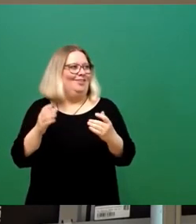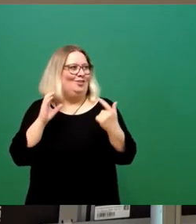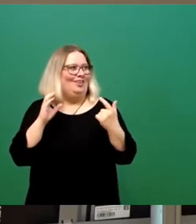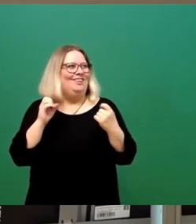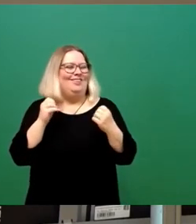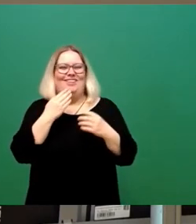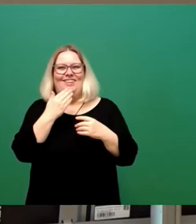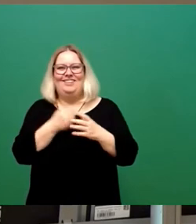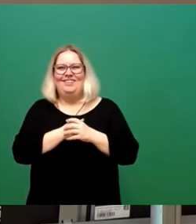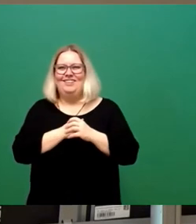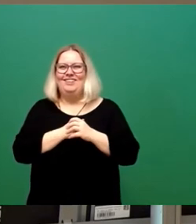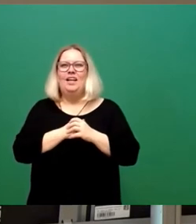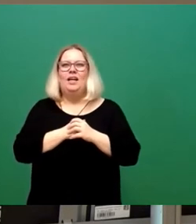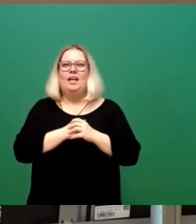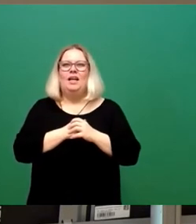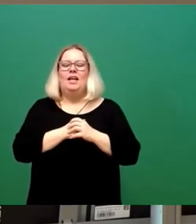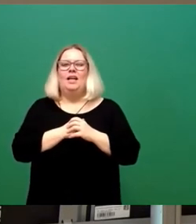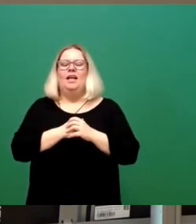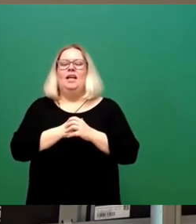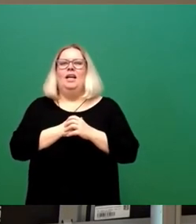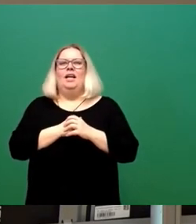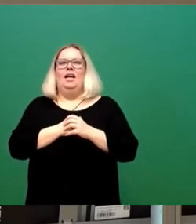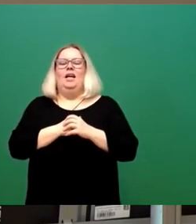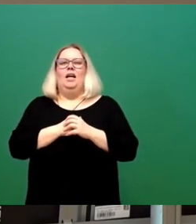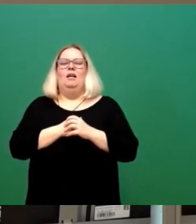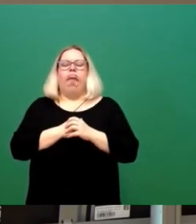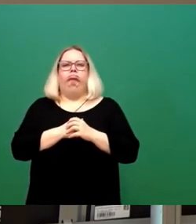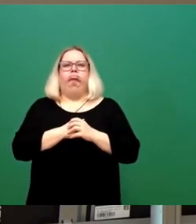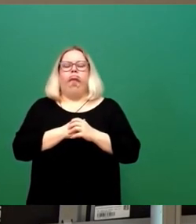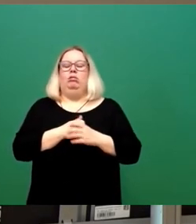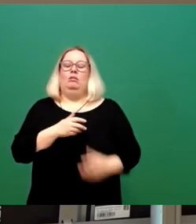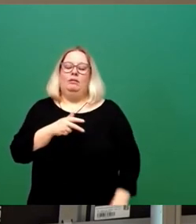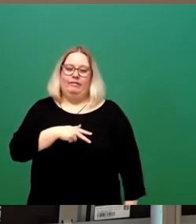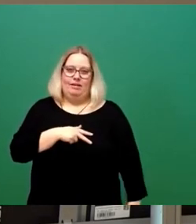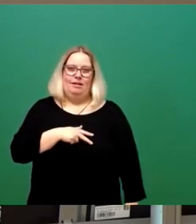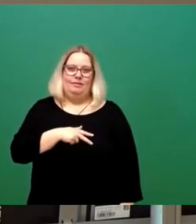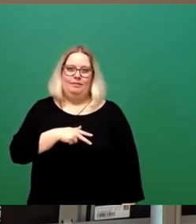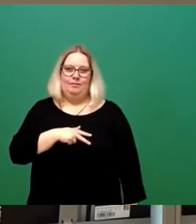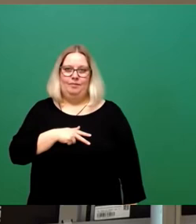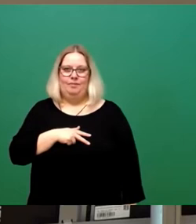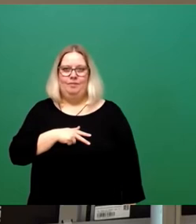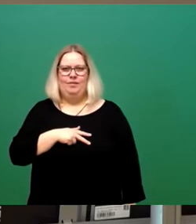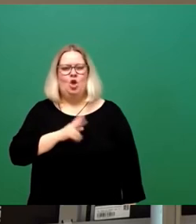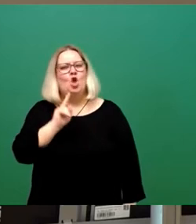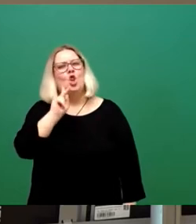Und dann kann ich mir natürlich auch nicht verkneifen, nochmal zu fragen,